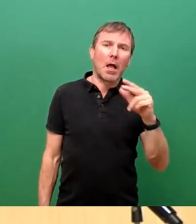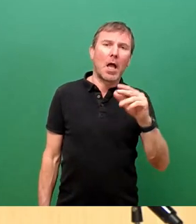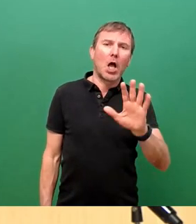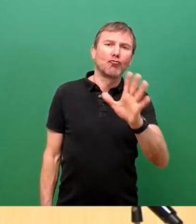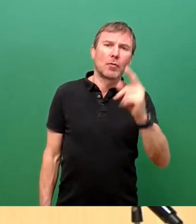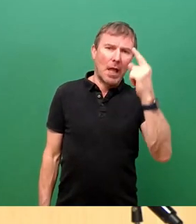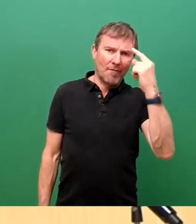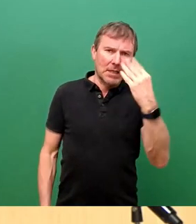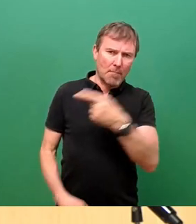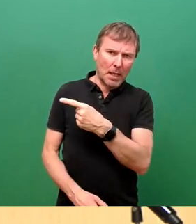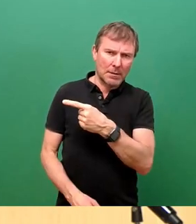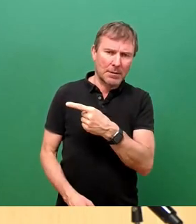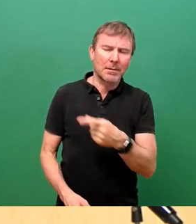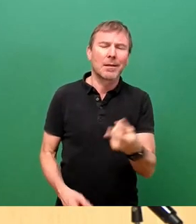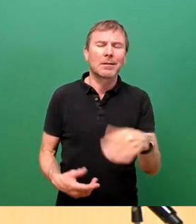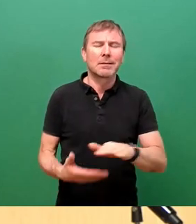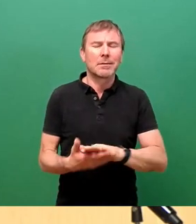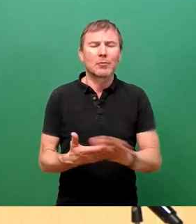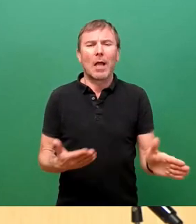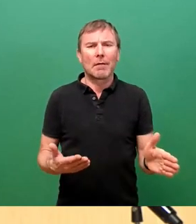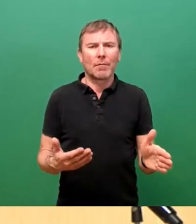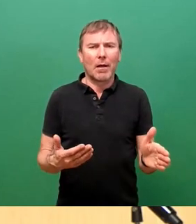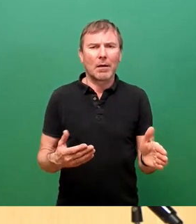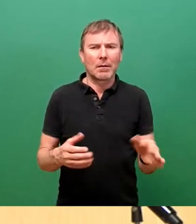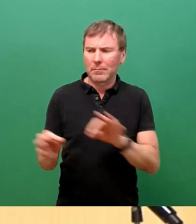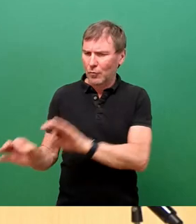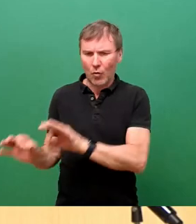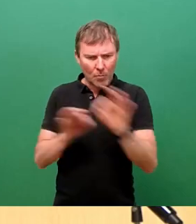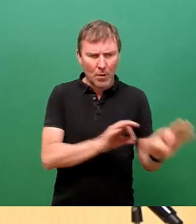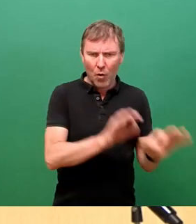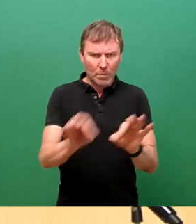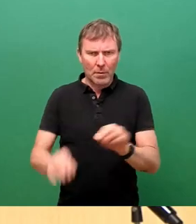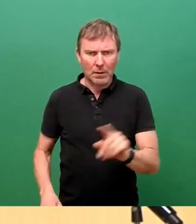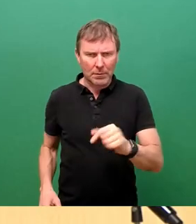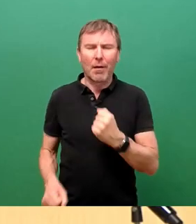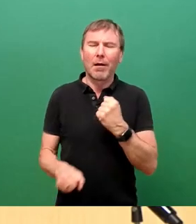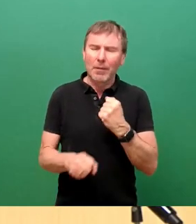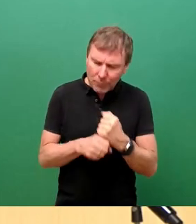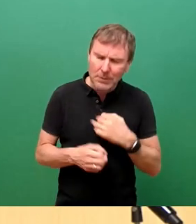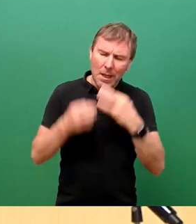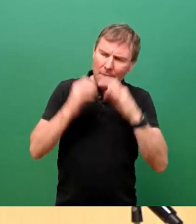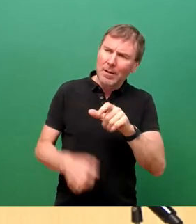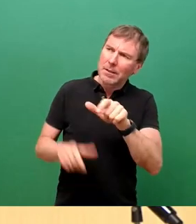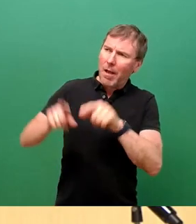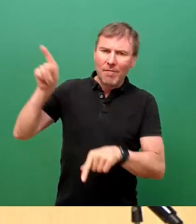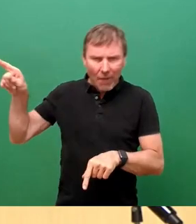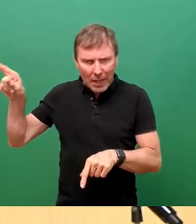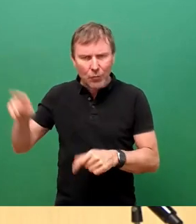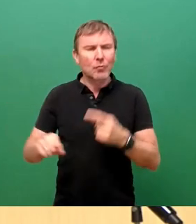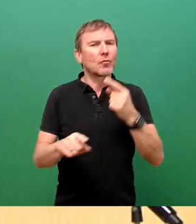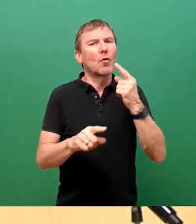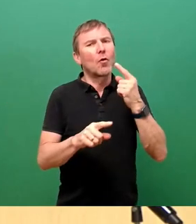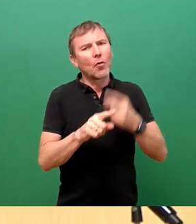Ich glaube, es ist nicht so einfach, die Dinge aufeinander zu übertragen, sondern ein Stück weit müssen wir uns auf das verlassen, was Verwaltung und in dem Fall auch die